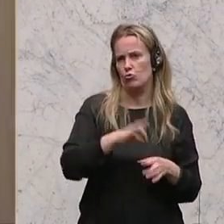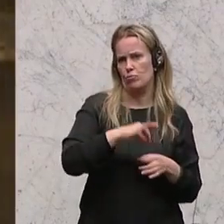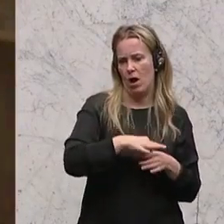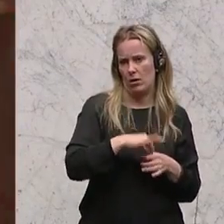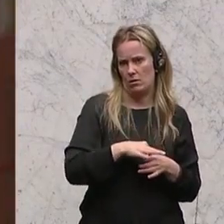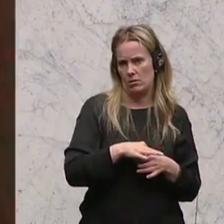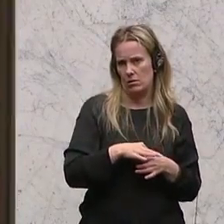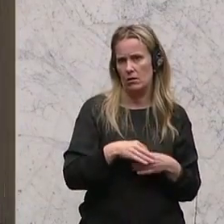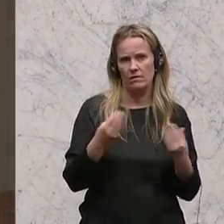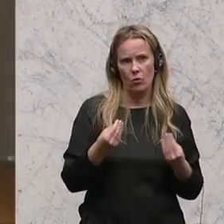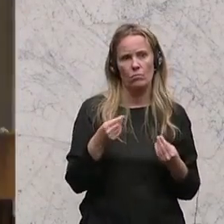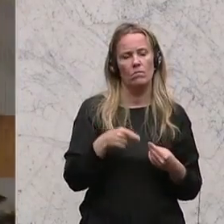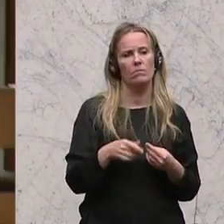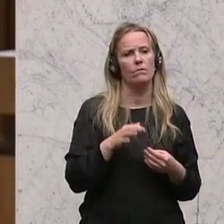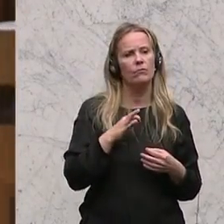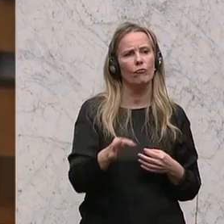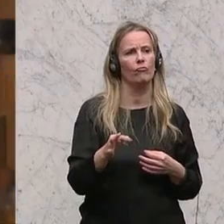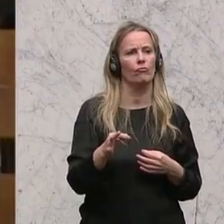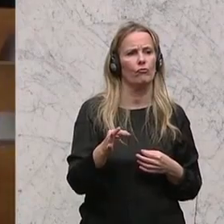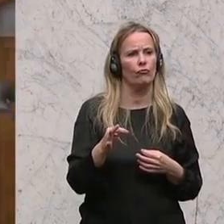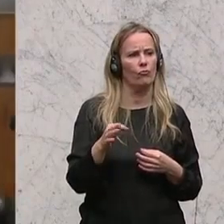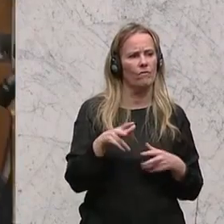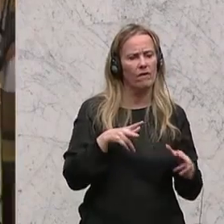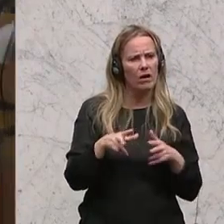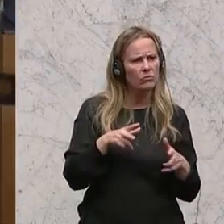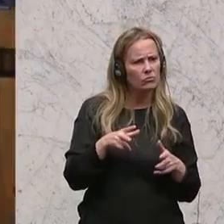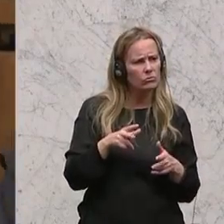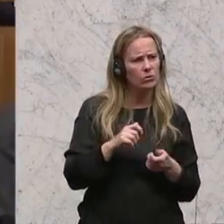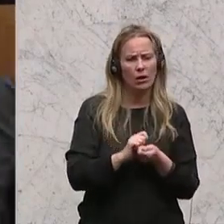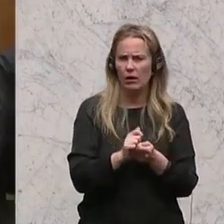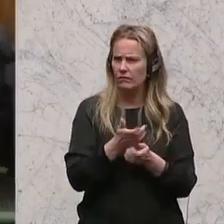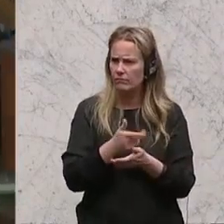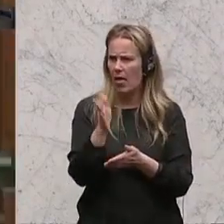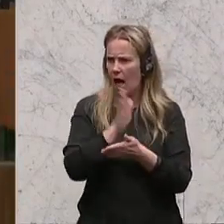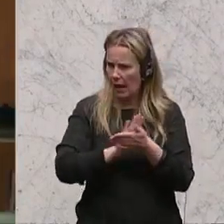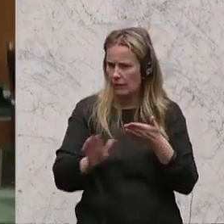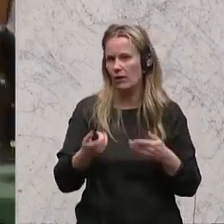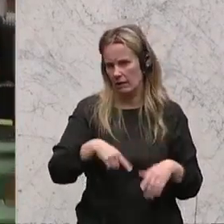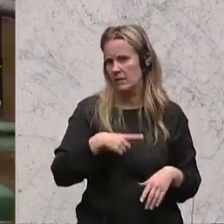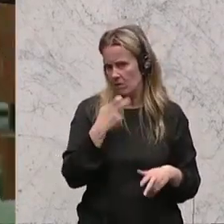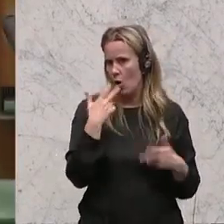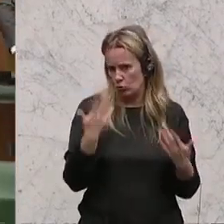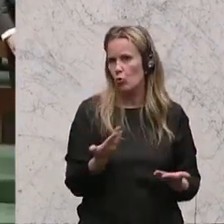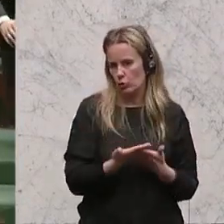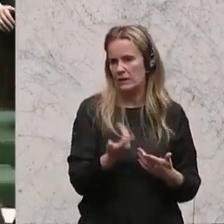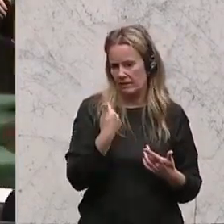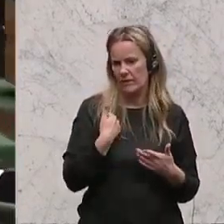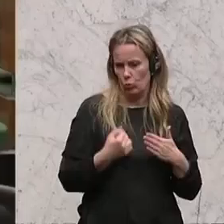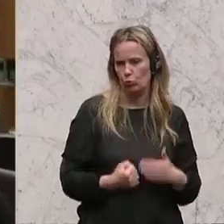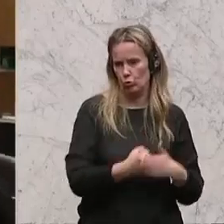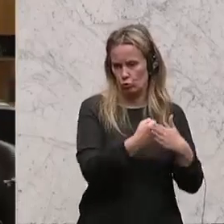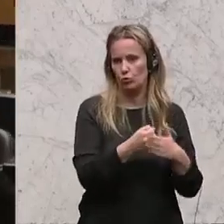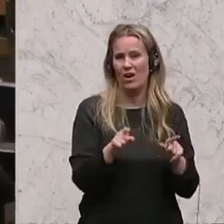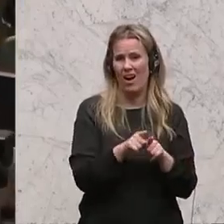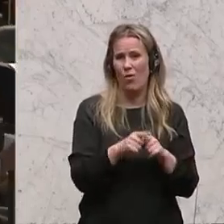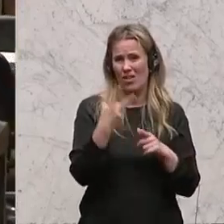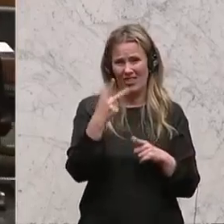können. Wir setzen uns immer für Fahrverhaltungsvereinfachungen ein. Und eine solche ist es. Daher unterstützen wir diese Novelle. Ich möchte auch noch